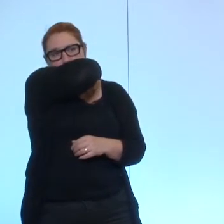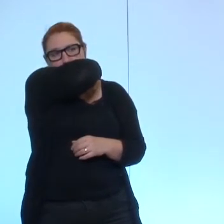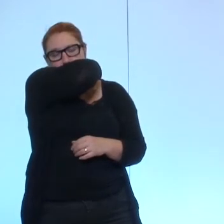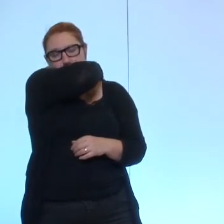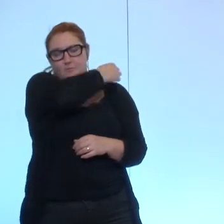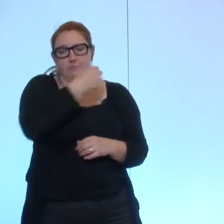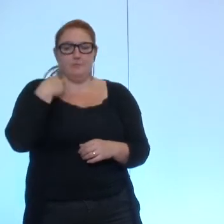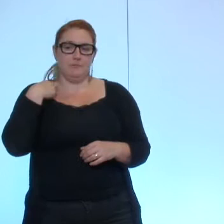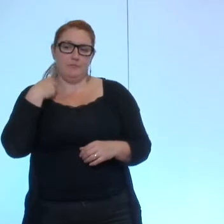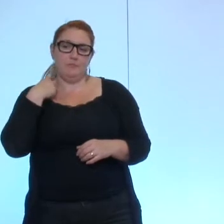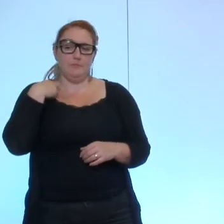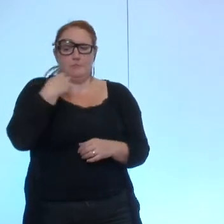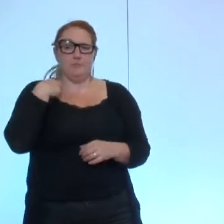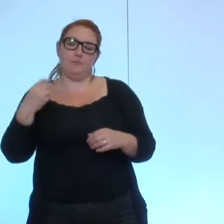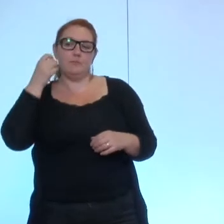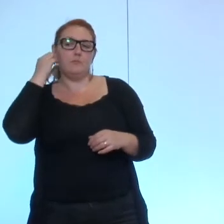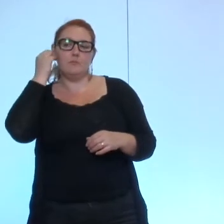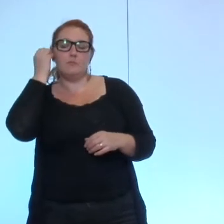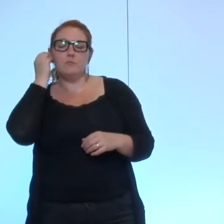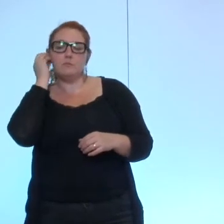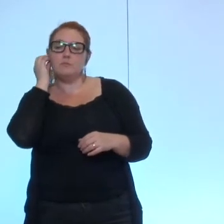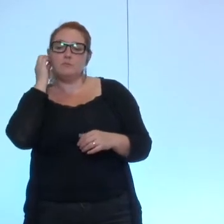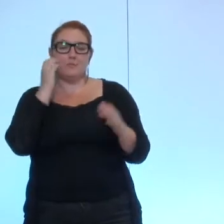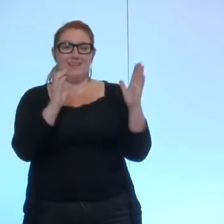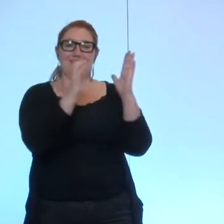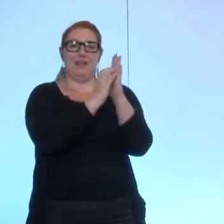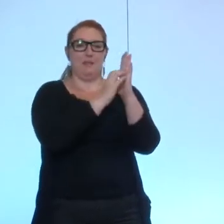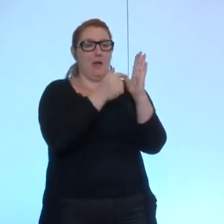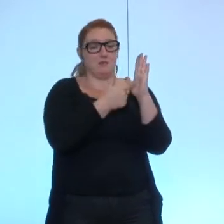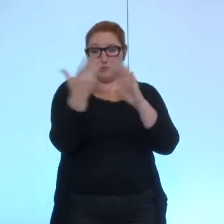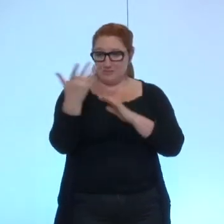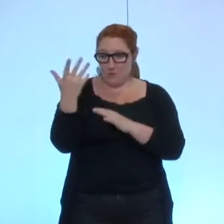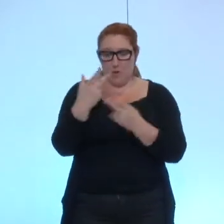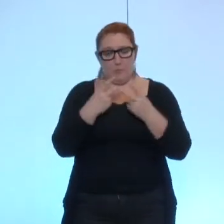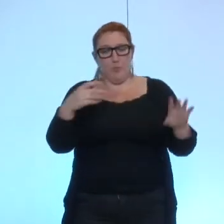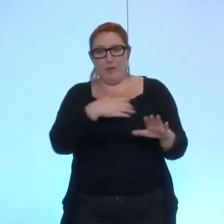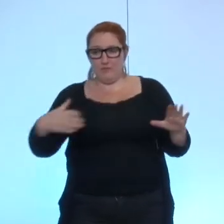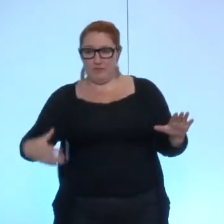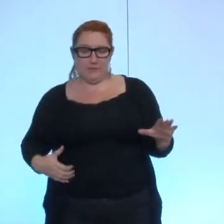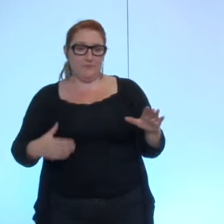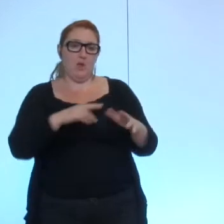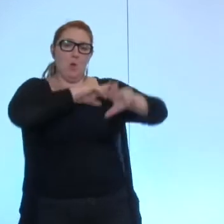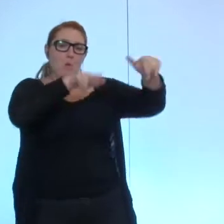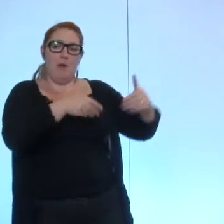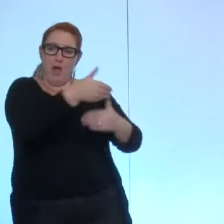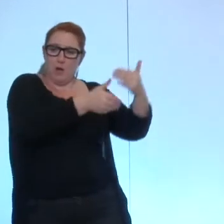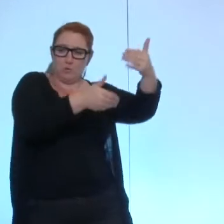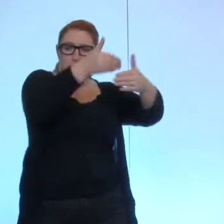s'agit pour la ville de racheter le bail à construction dans le cadre de l'EHPAD Narvik